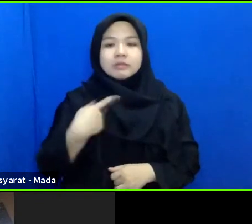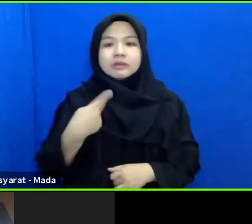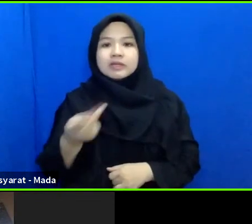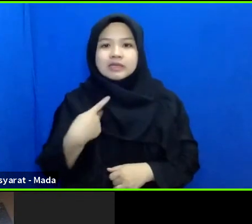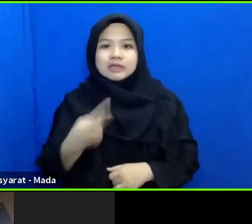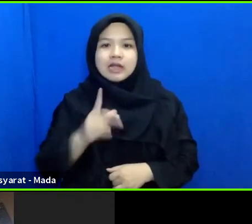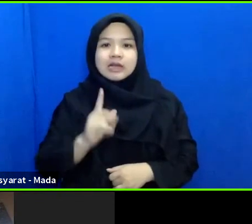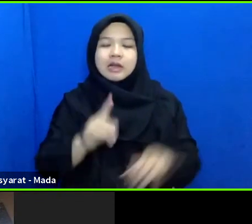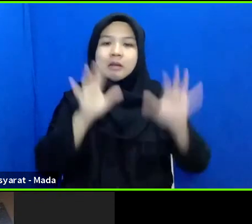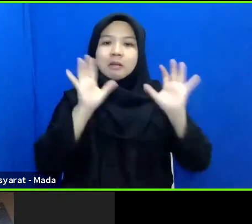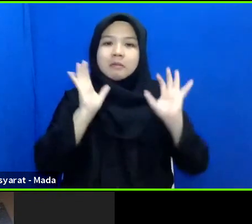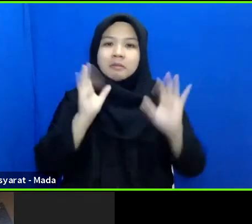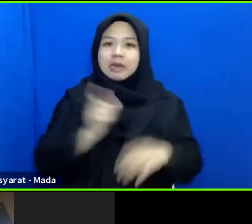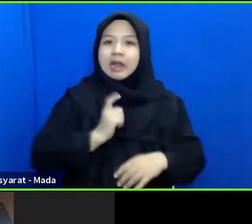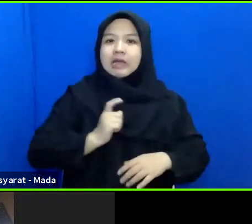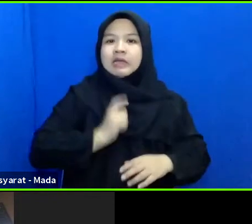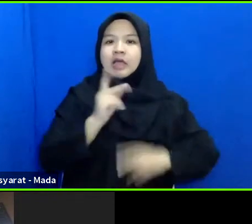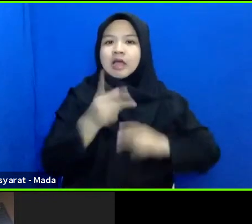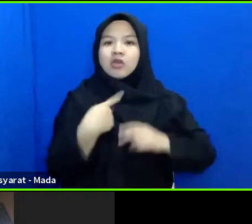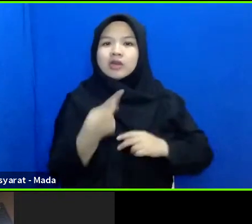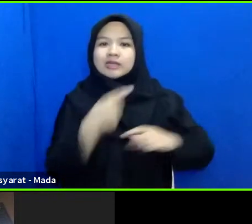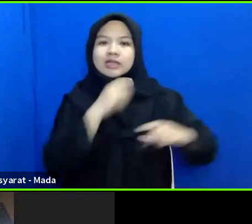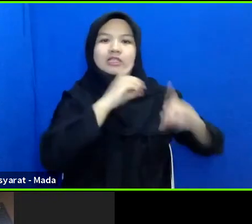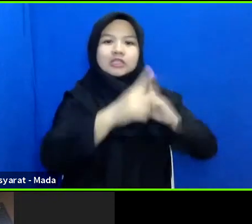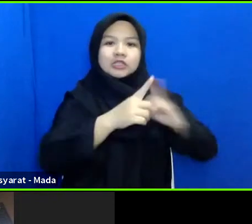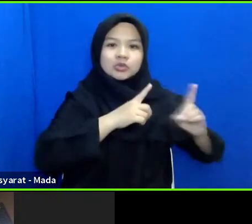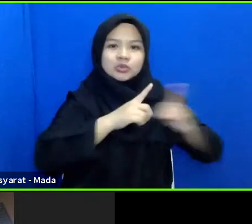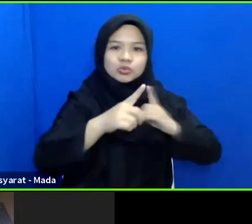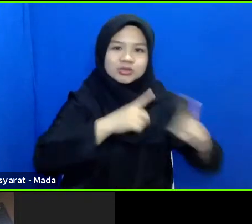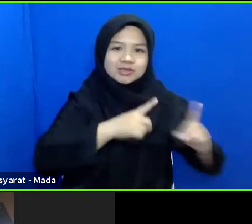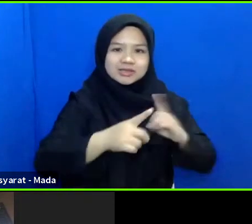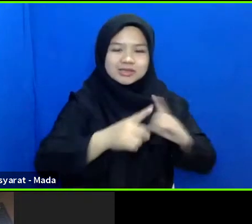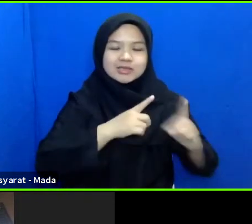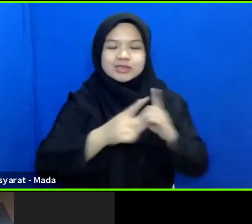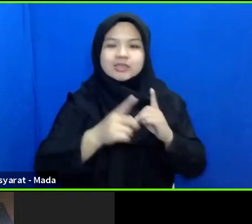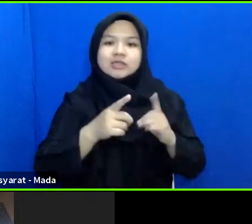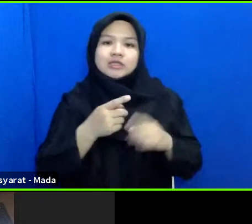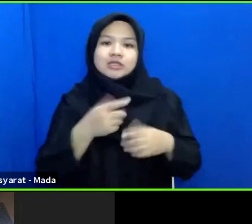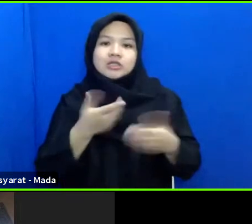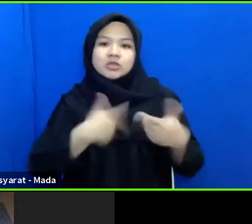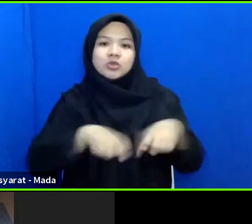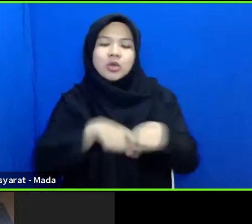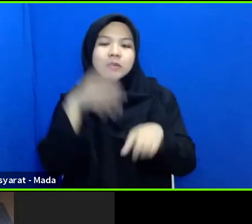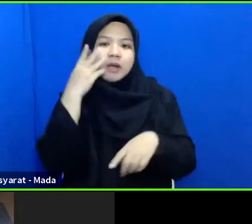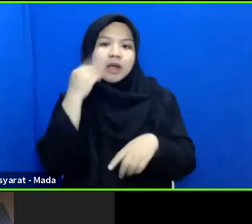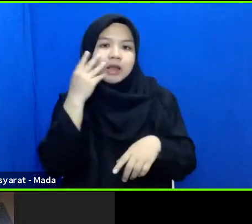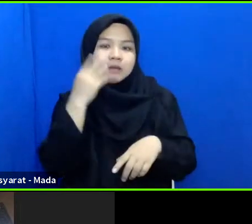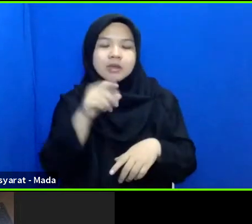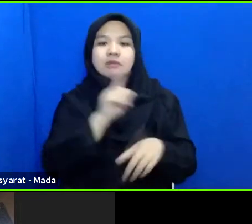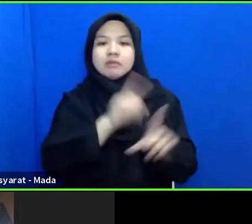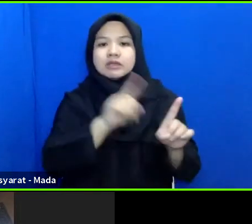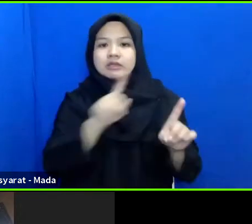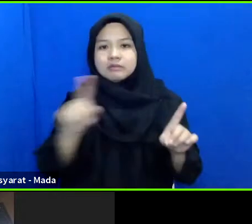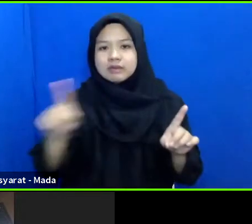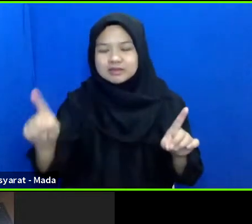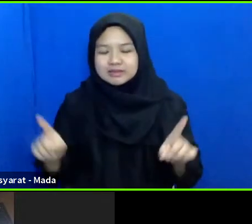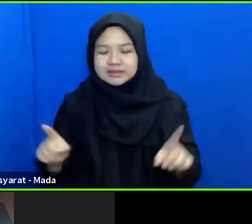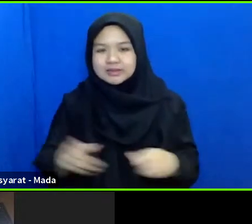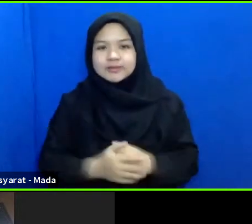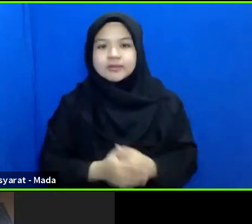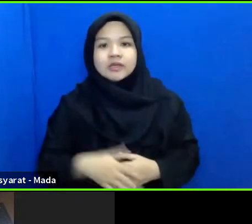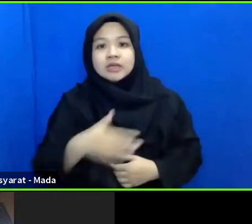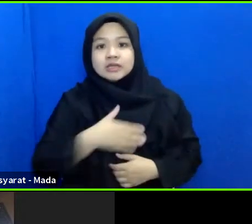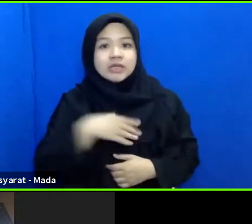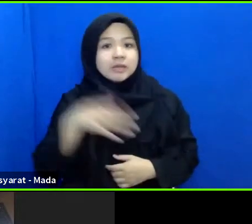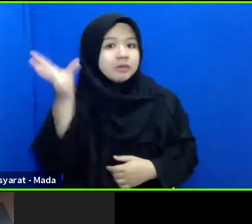kaya kalau kita berdiskusi berdasarkan kepada pengalaman praktisi masing-masing tentang hal tersebut saya